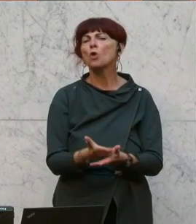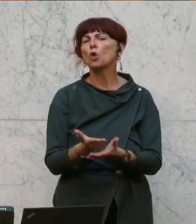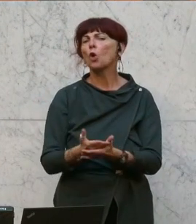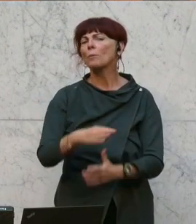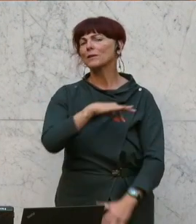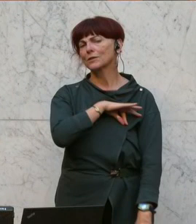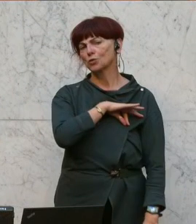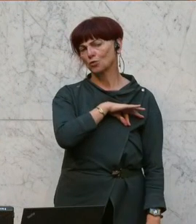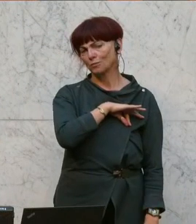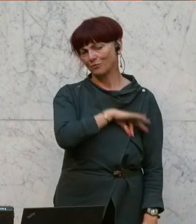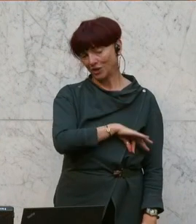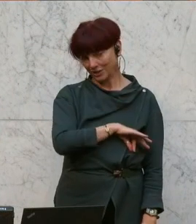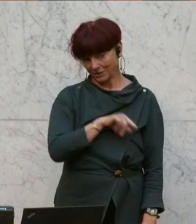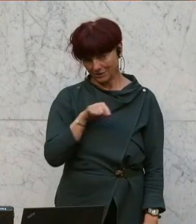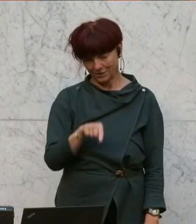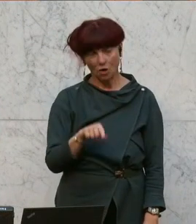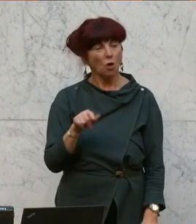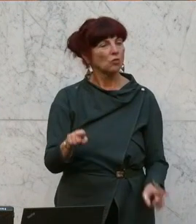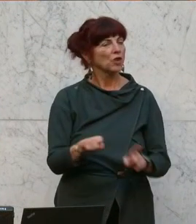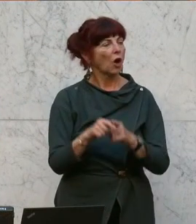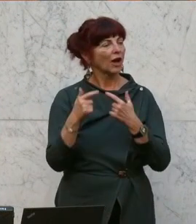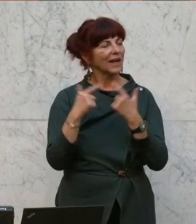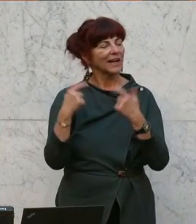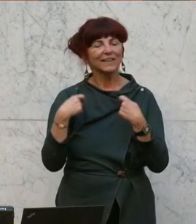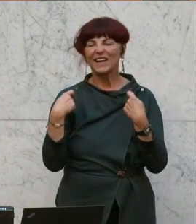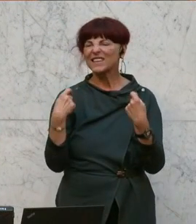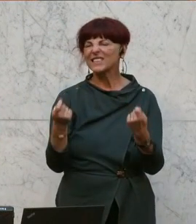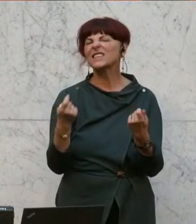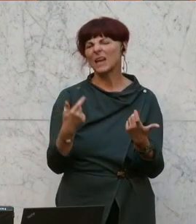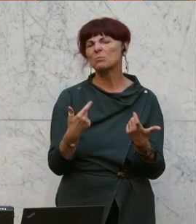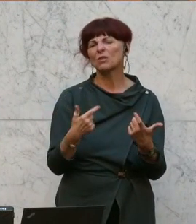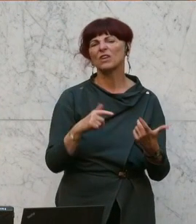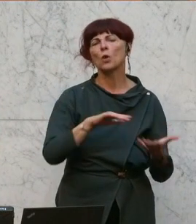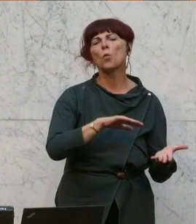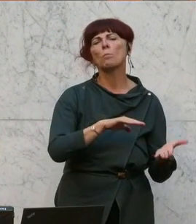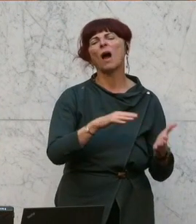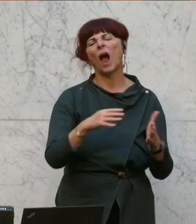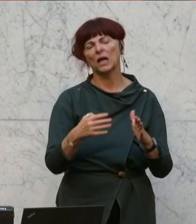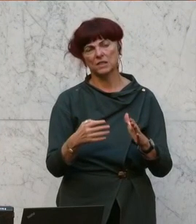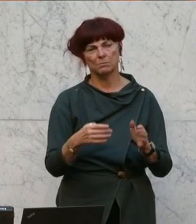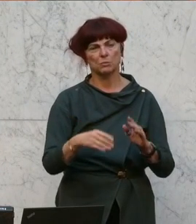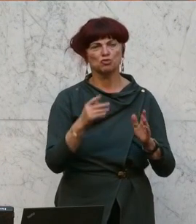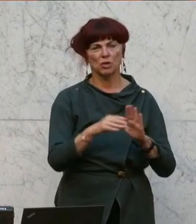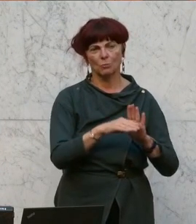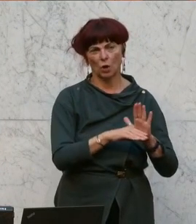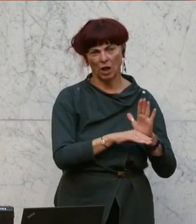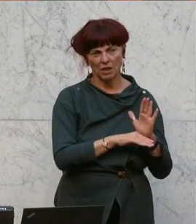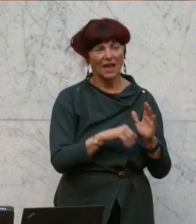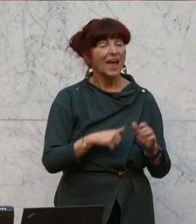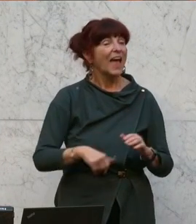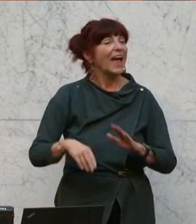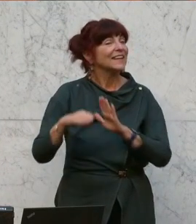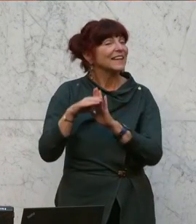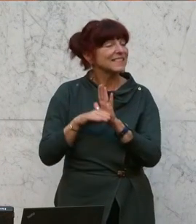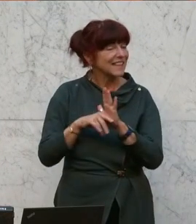Und sie haben auch erklärt, dass es Auffangbestimmungen dazu gibt. Und ich sage Ihnen, ein Gesetz, das schon im